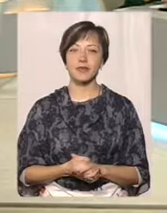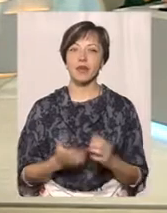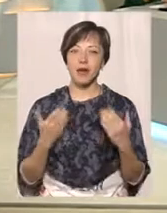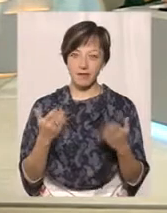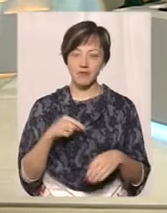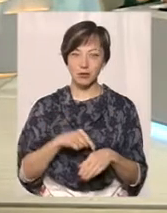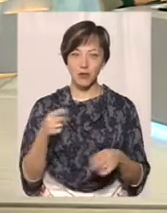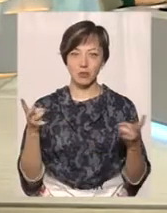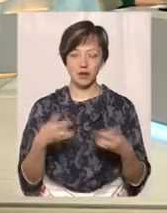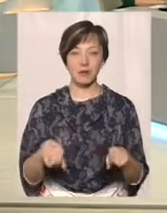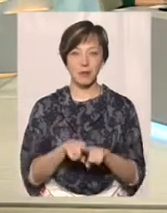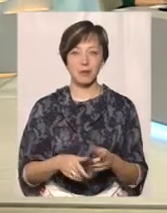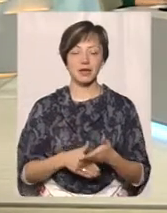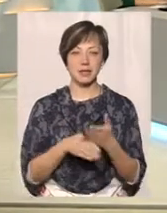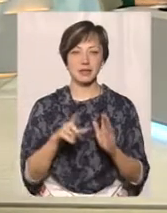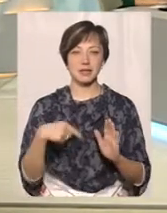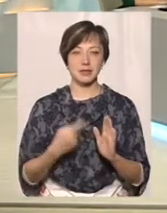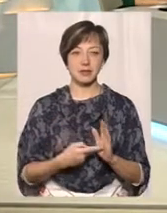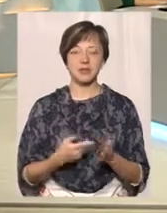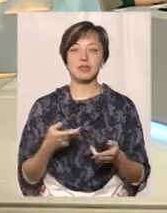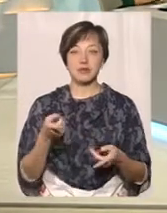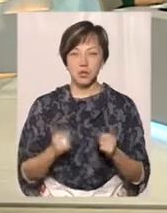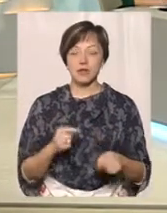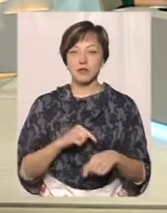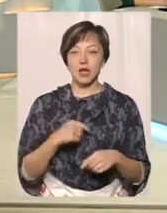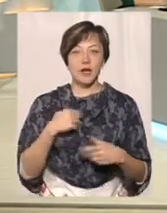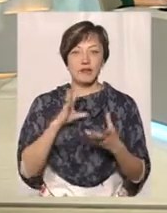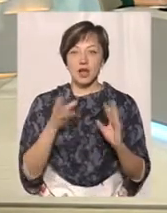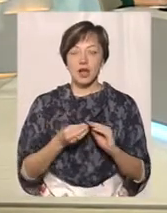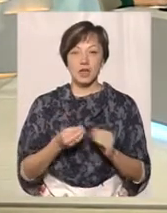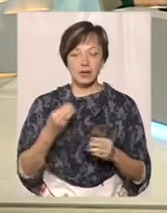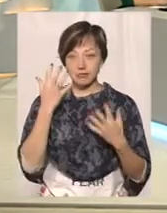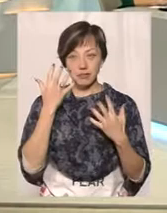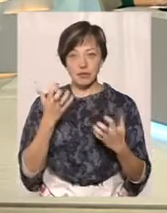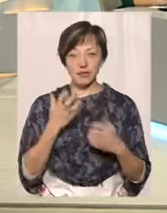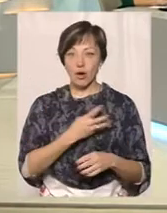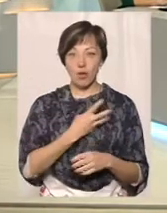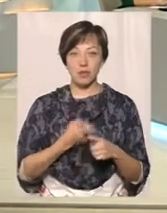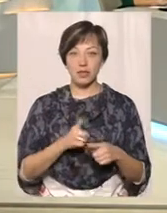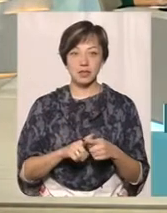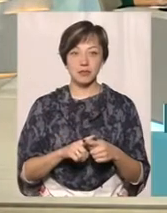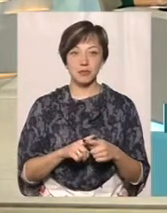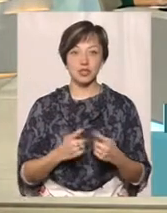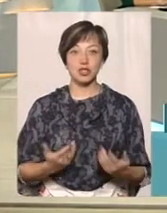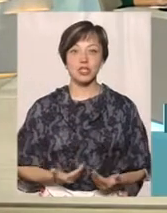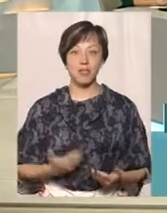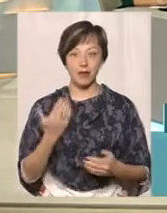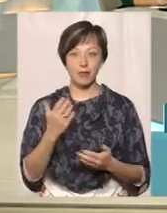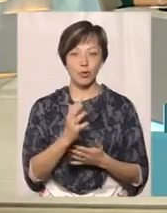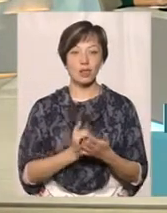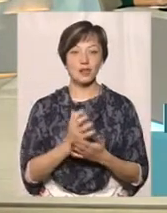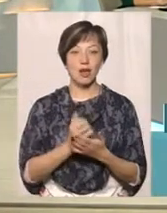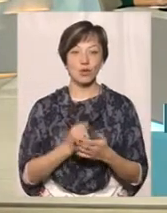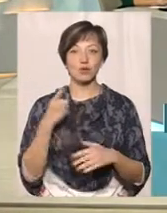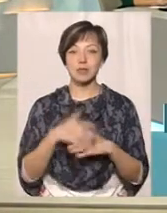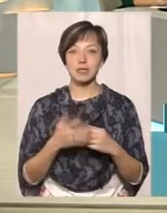відчуваєте потребу в такій підтримці? Відчуваю, я взагалі захоплююся цим життєвим потенціалом,